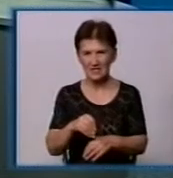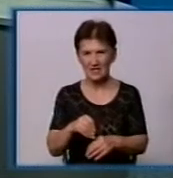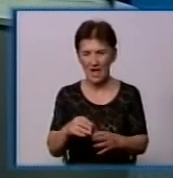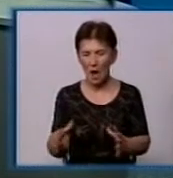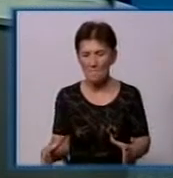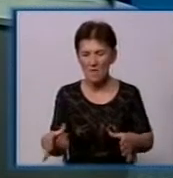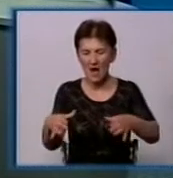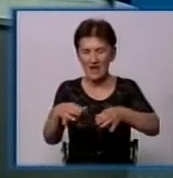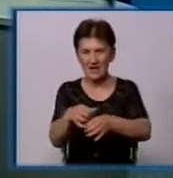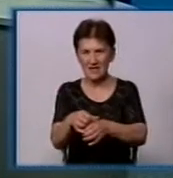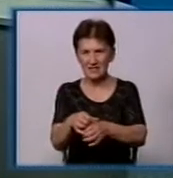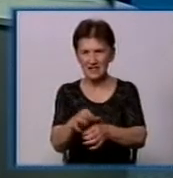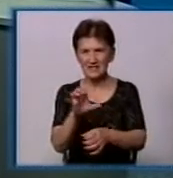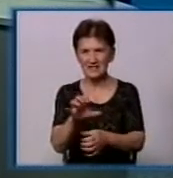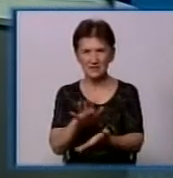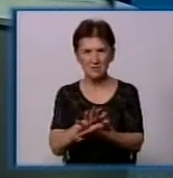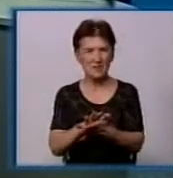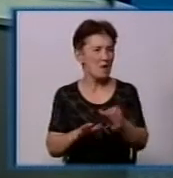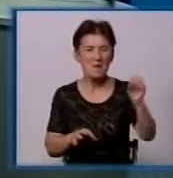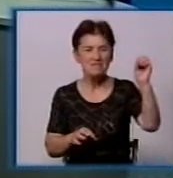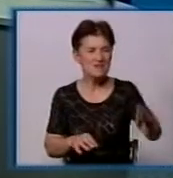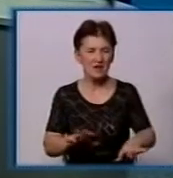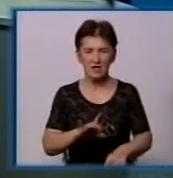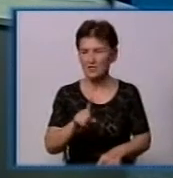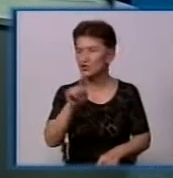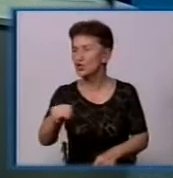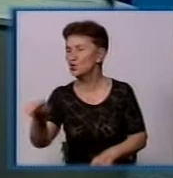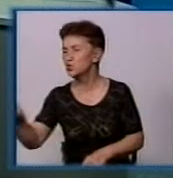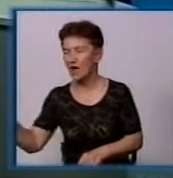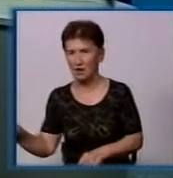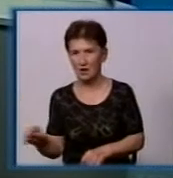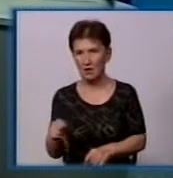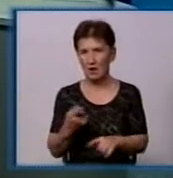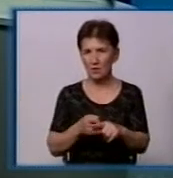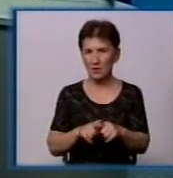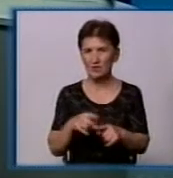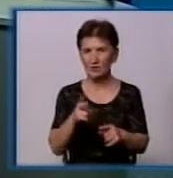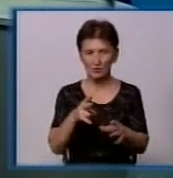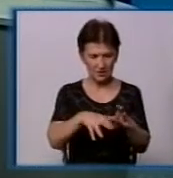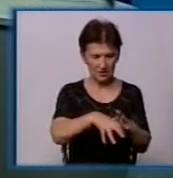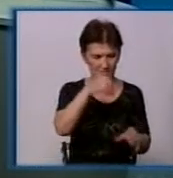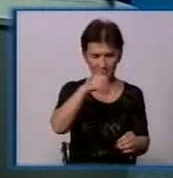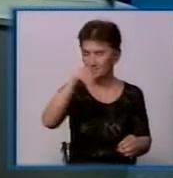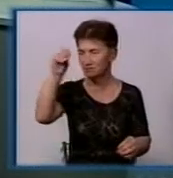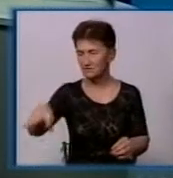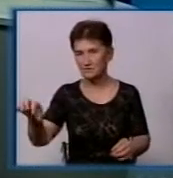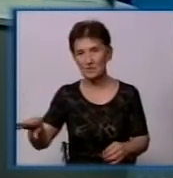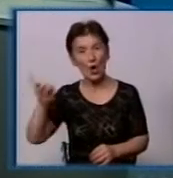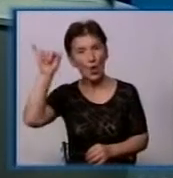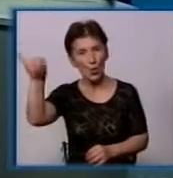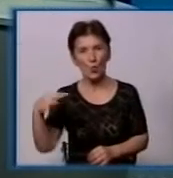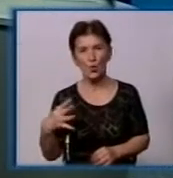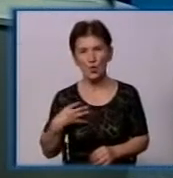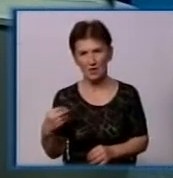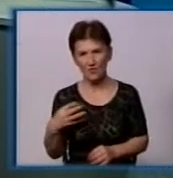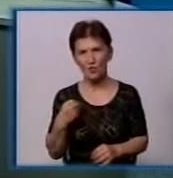Щоб не кинути. Не кинути, так, А кинути тільки те, що потрібно. Тобто те, що наклеєно. пакету треба віднімати і кидати. У Львові там теж відео, яке